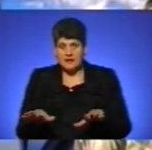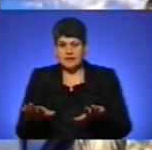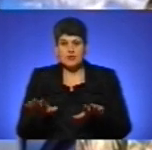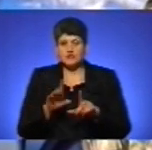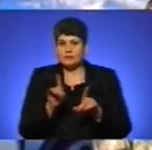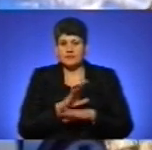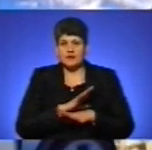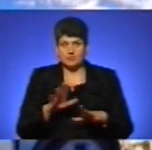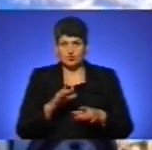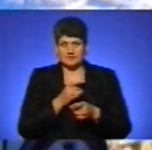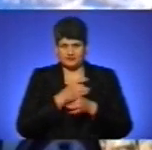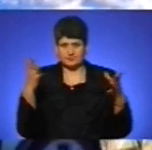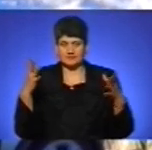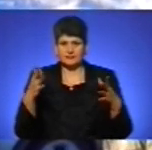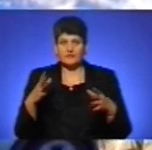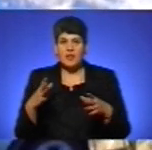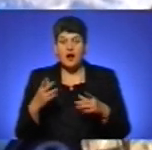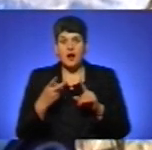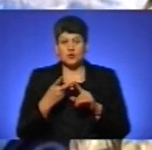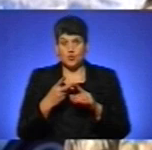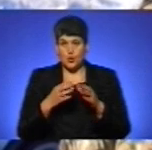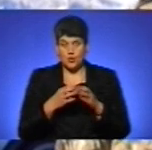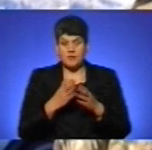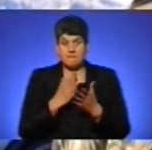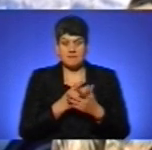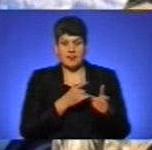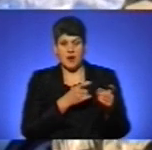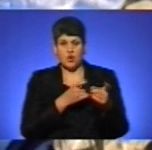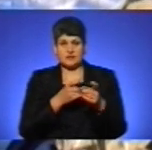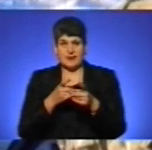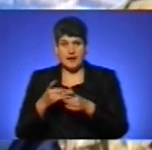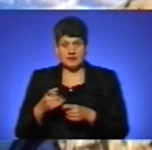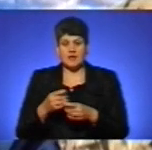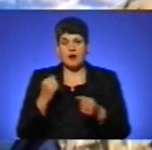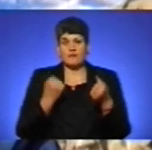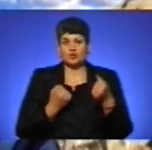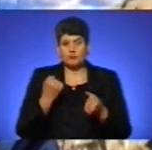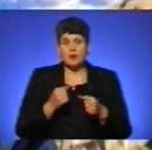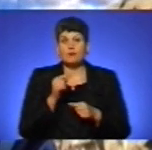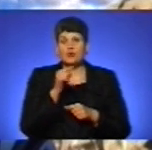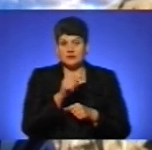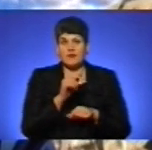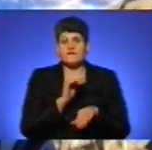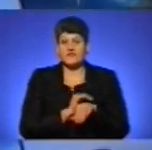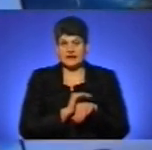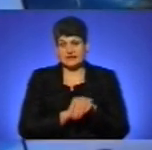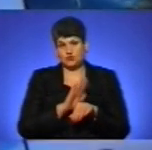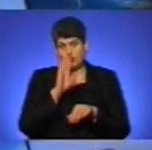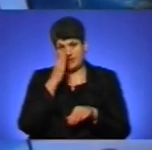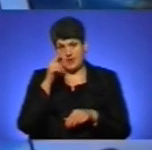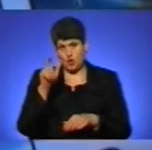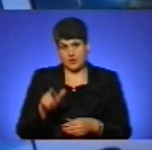ураженою гранатою, а друга група умовно мала розстріляти автомобіль, тому що фактично там вже терорист.